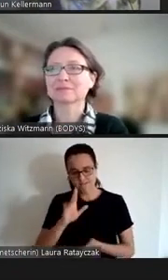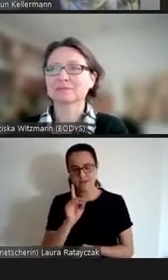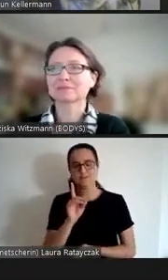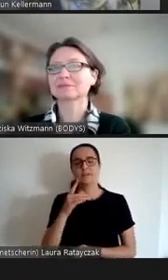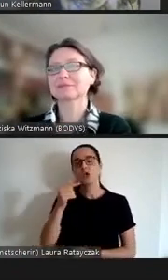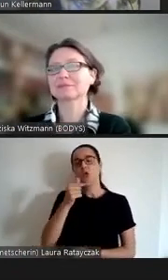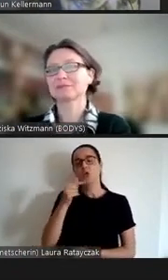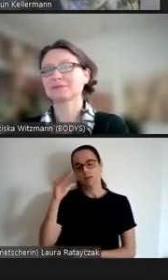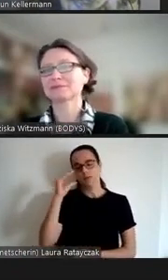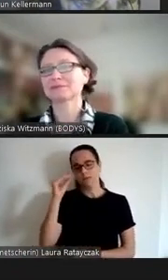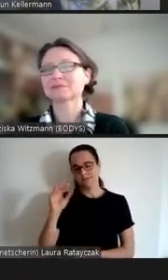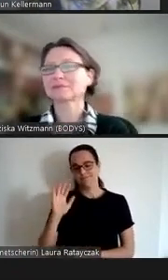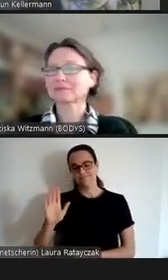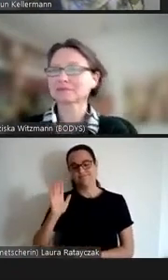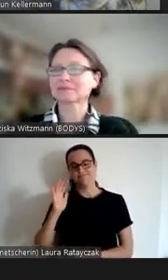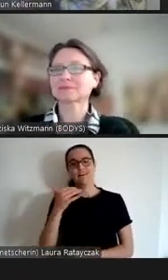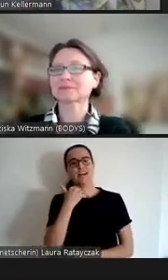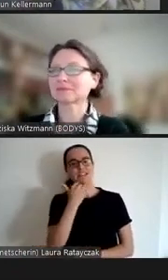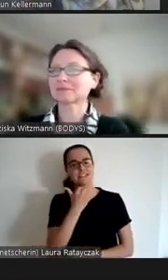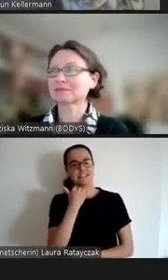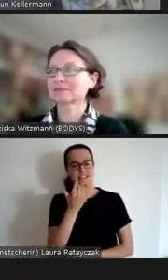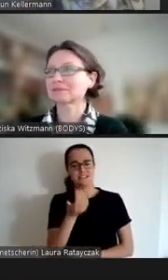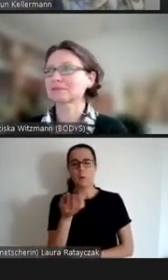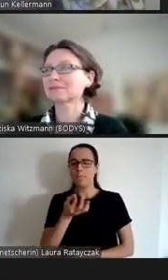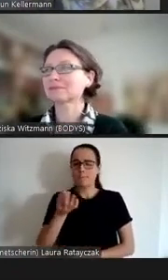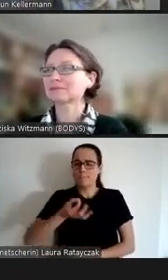Mann braucht